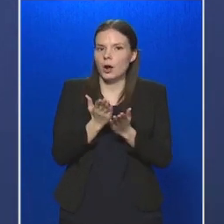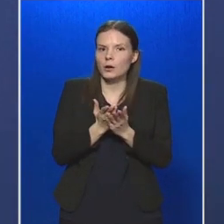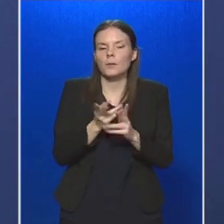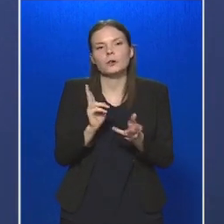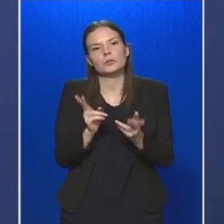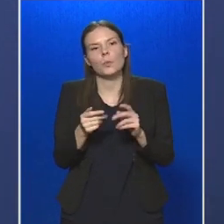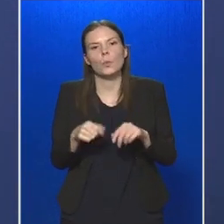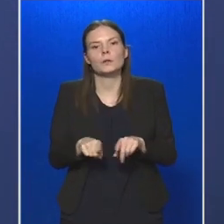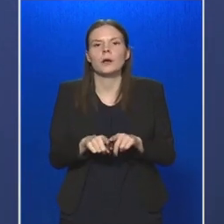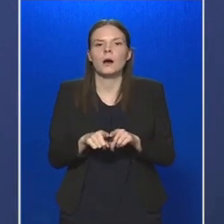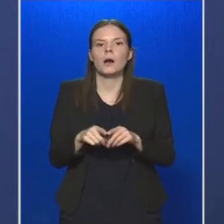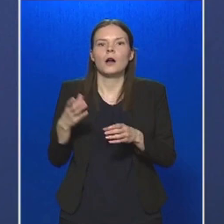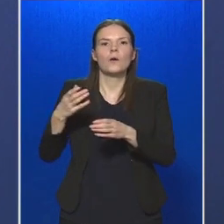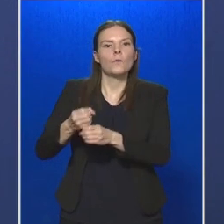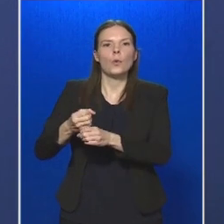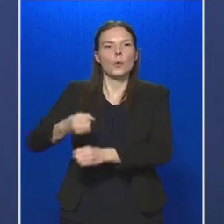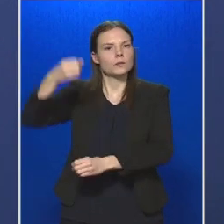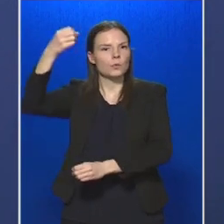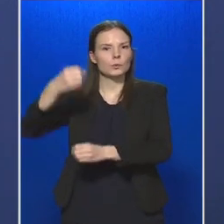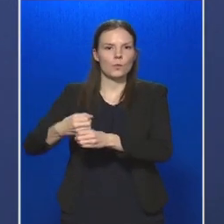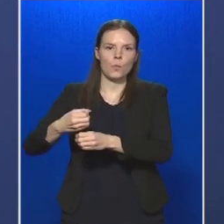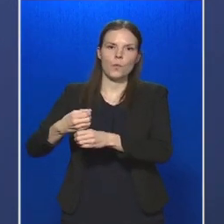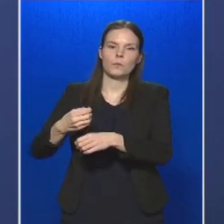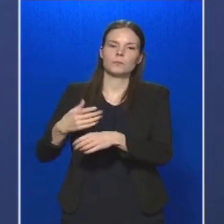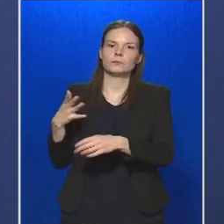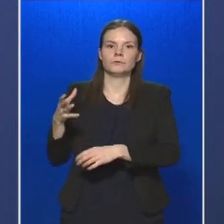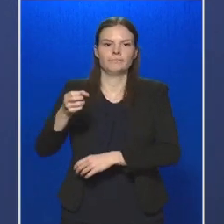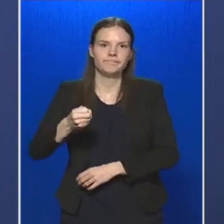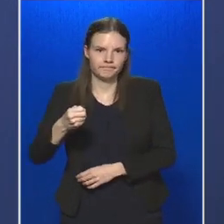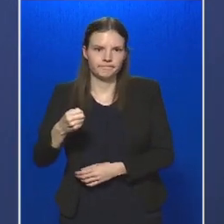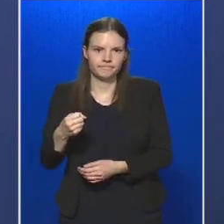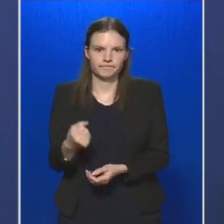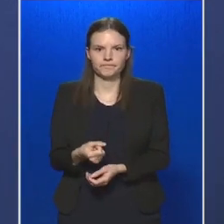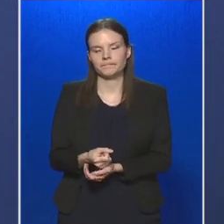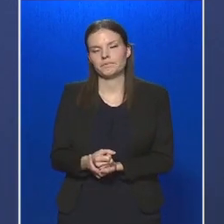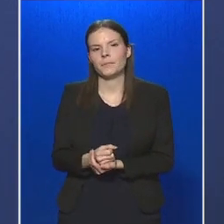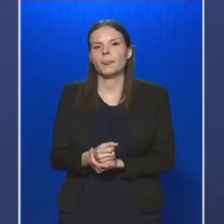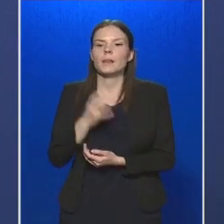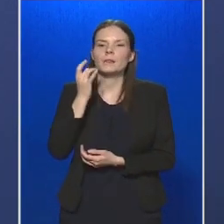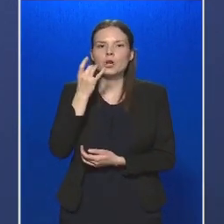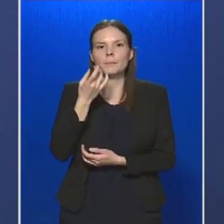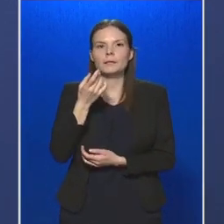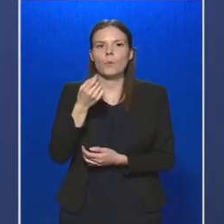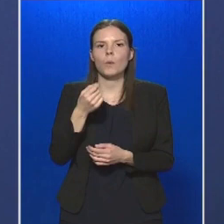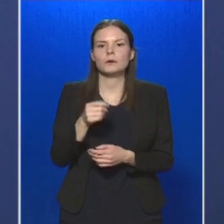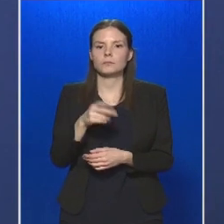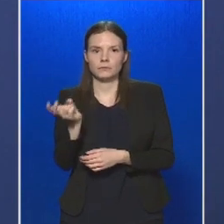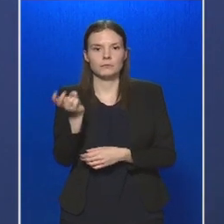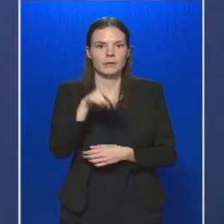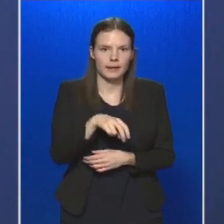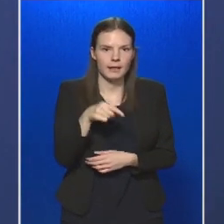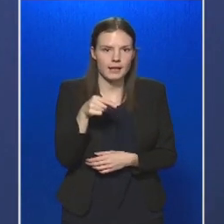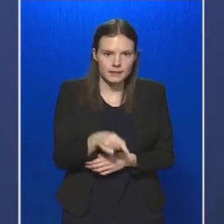esetleg ezeket a fogóckodókat, kapaszkodókat azzal fogjuk meg, és amikor elhagyjuk a járművet,